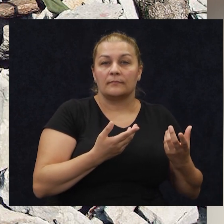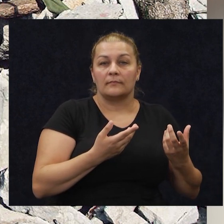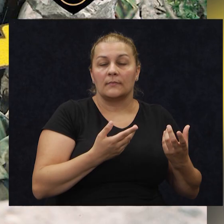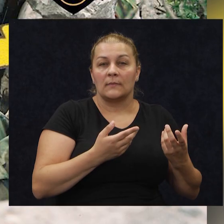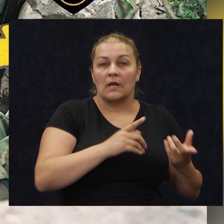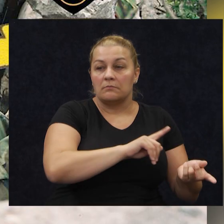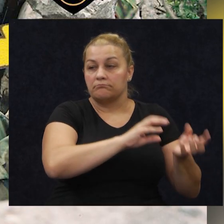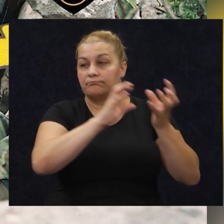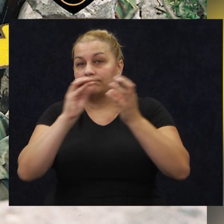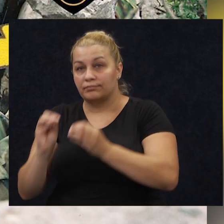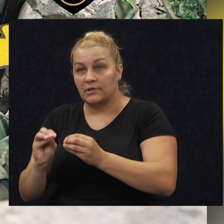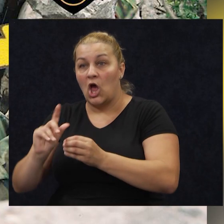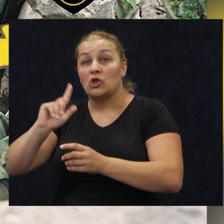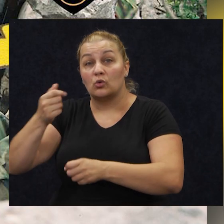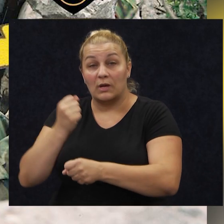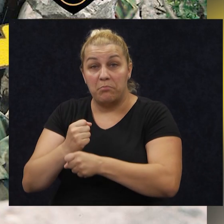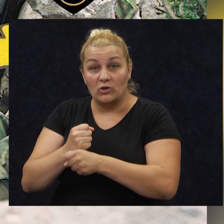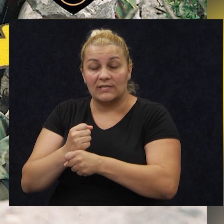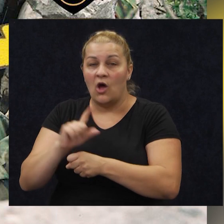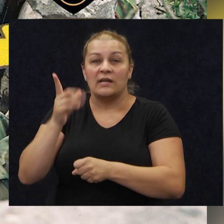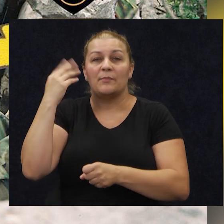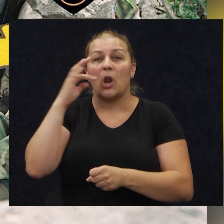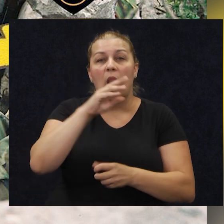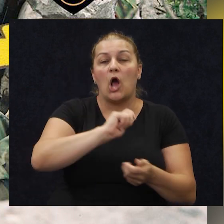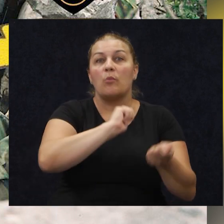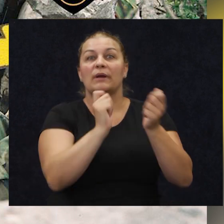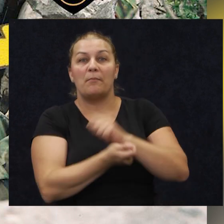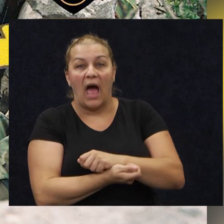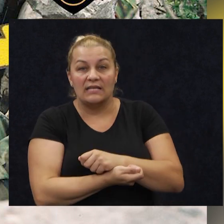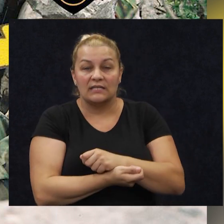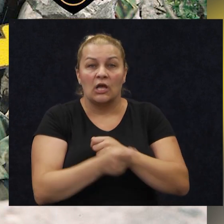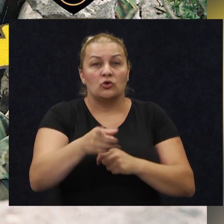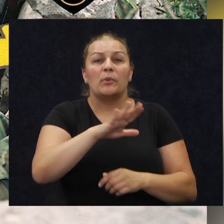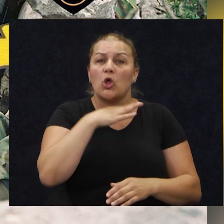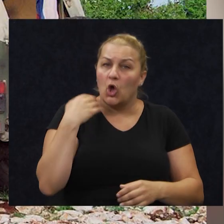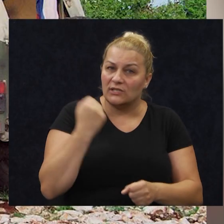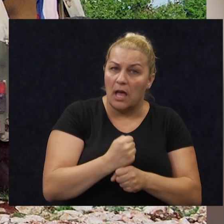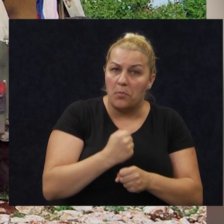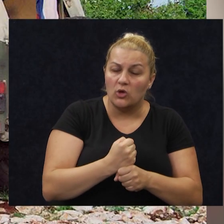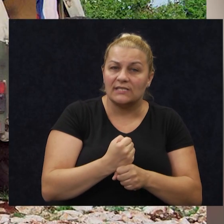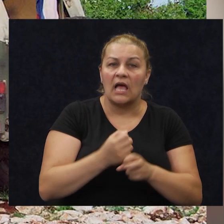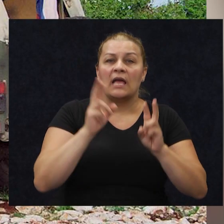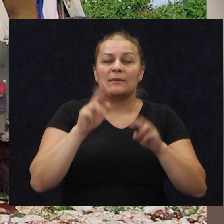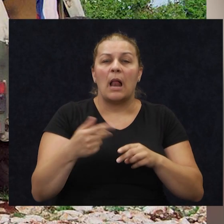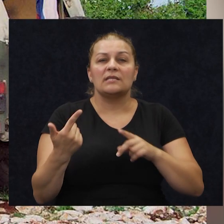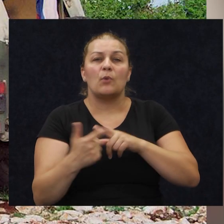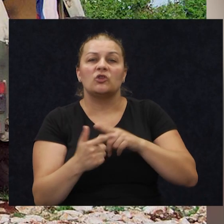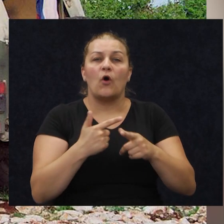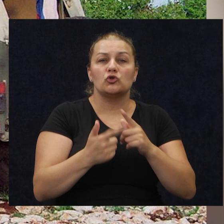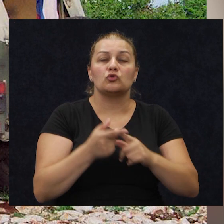na drugi posao, nije se bilo jednostavno prebacij, tu je bilo stvarno dosta posla, imali smo dvostruko